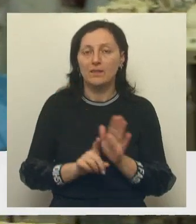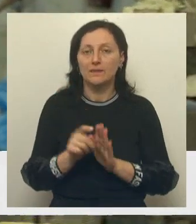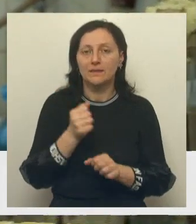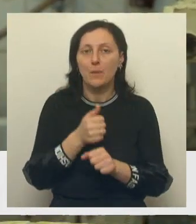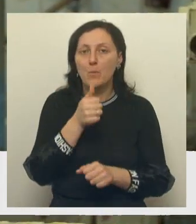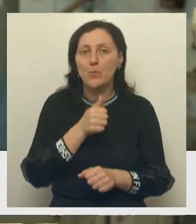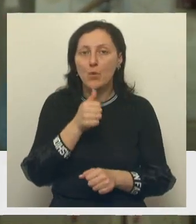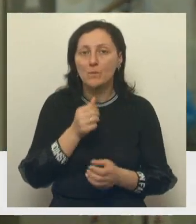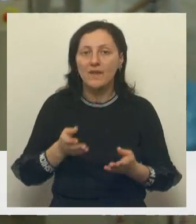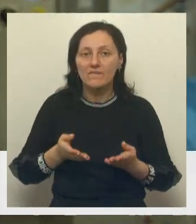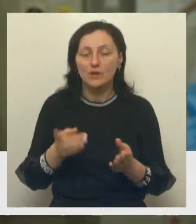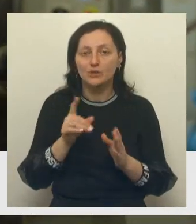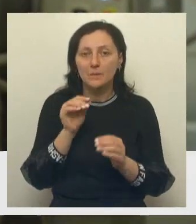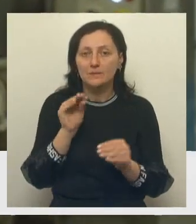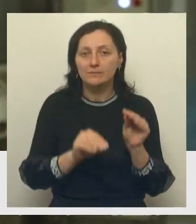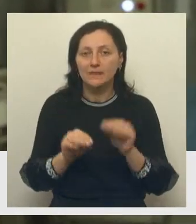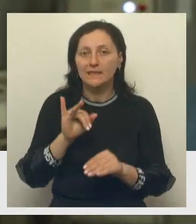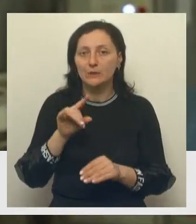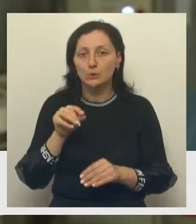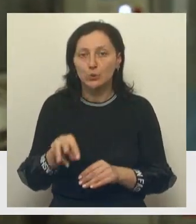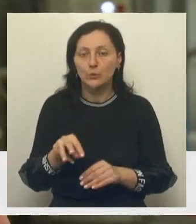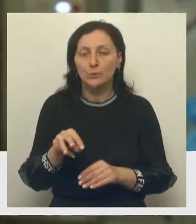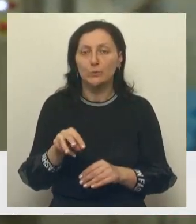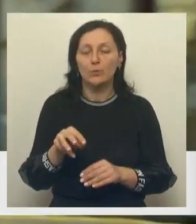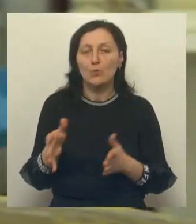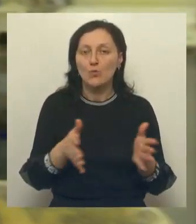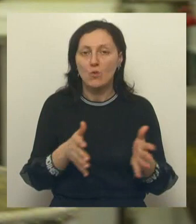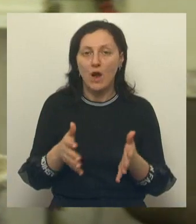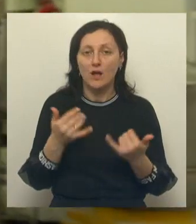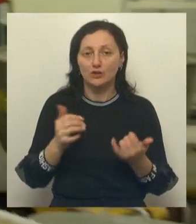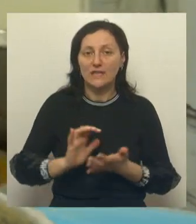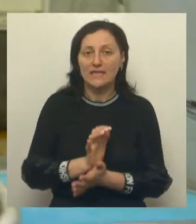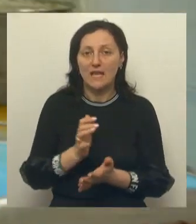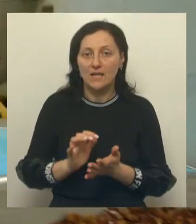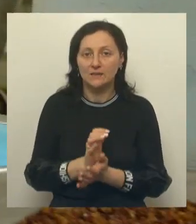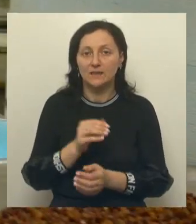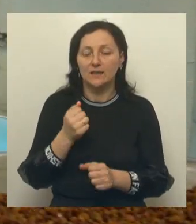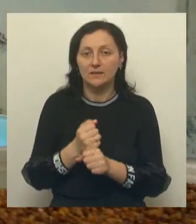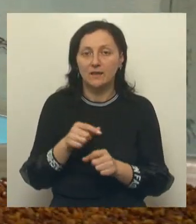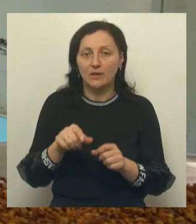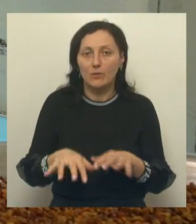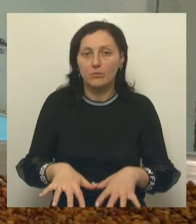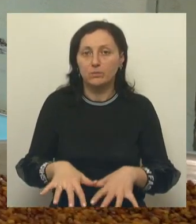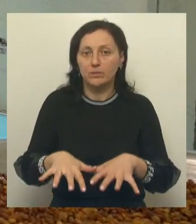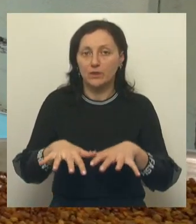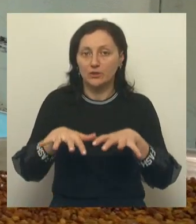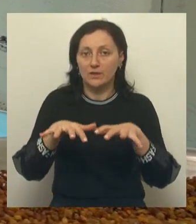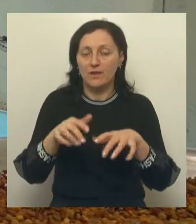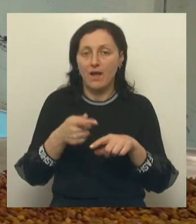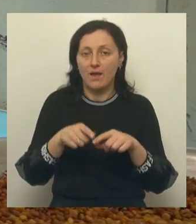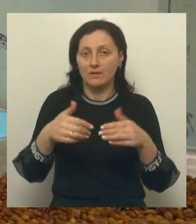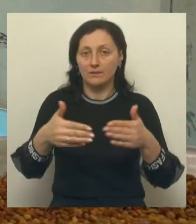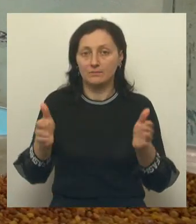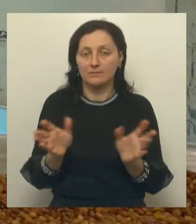подобрать лучший изюм, вкус, корректировать рецептуру. Сейчас тесто находится в процессе брожения вот такой вот емкости, которая